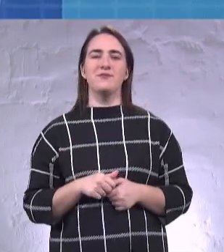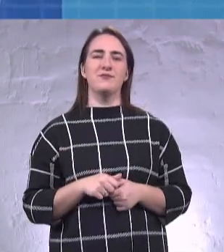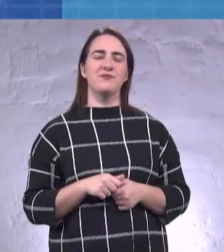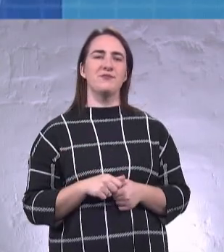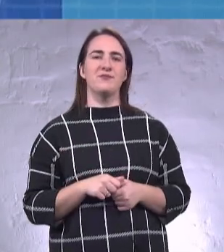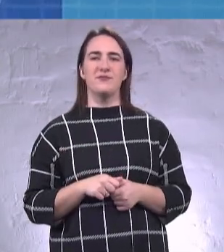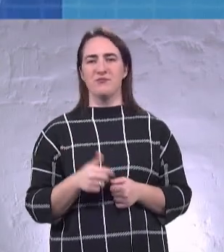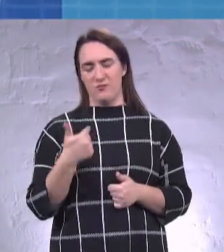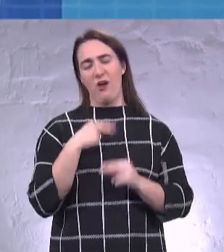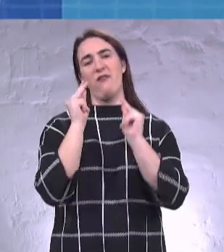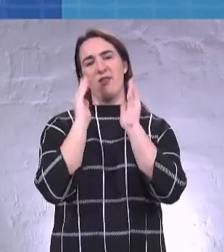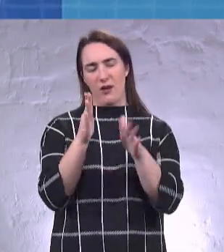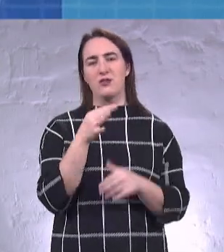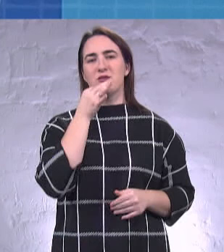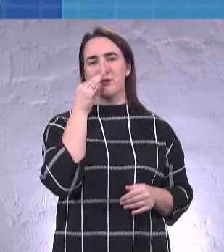я відверто вам скажу,